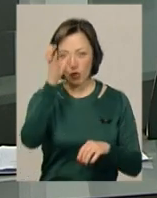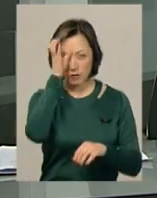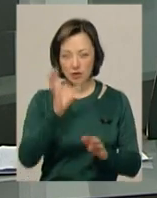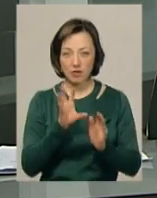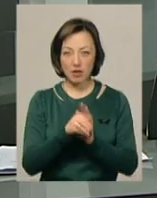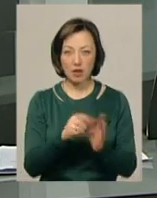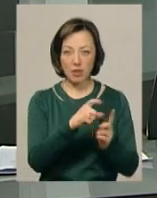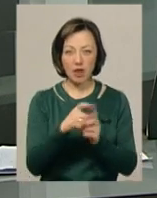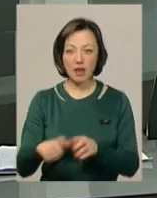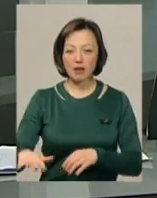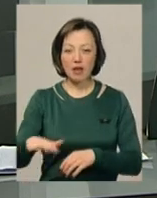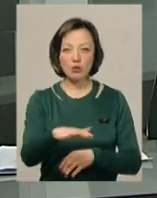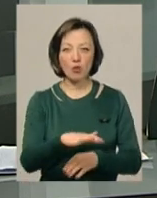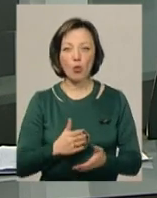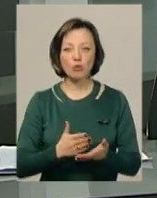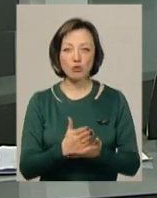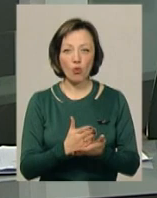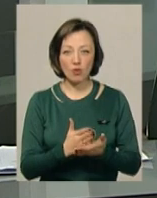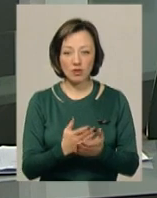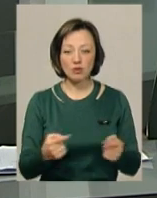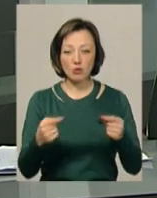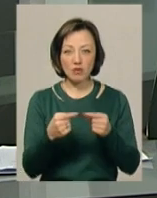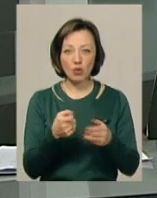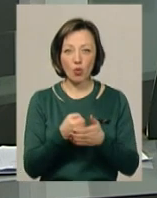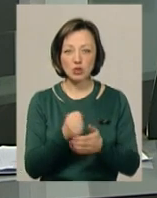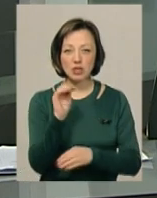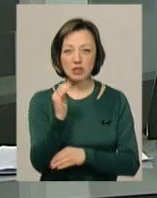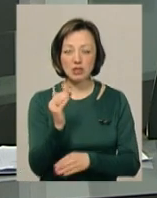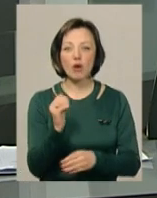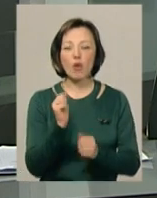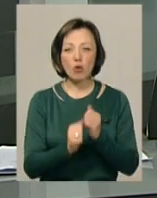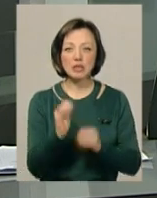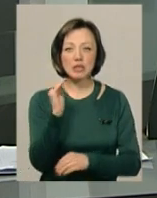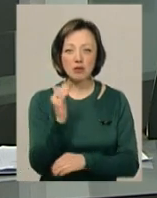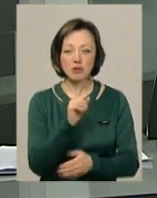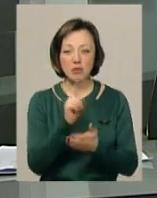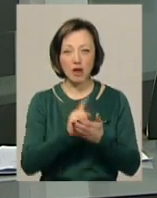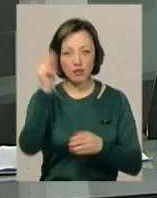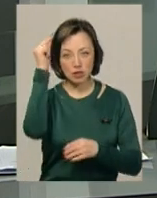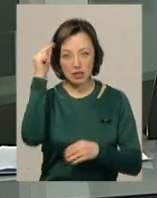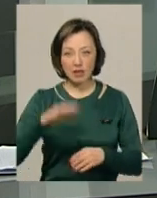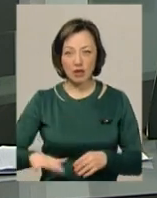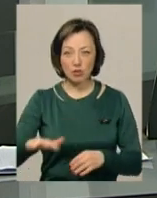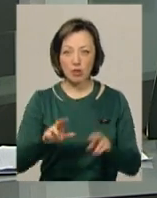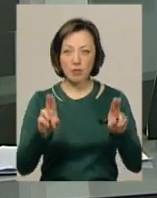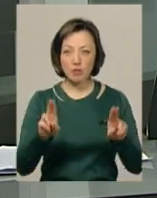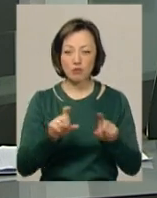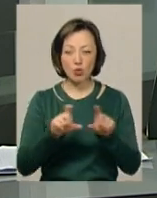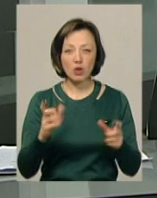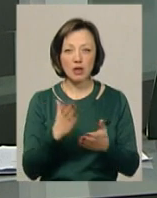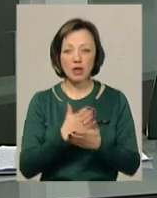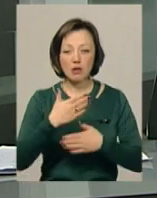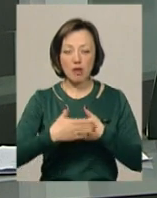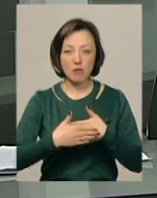ввели поняття території обслуговування. Відповідно до нього, кожна дитина має вчитися за територіальним принципом, тобто у школі, що є